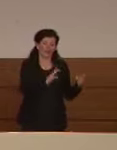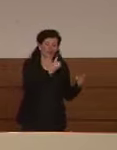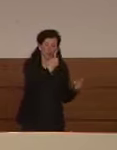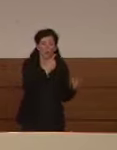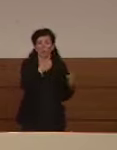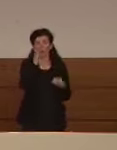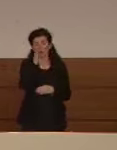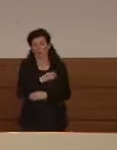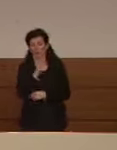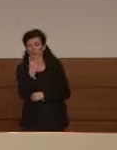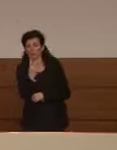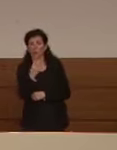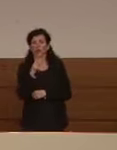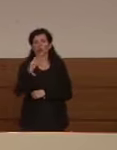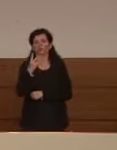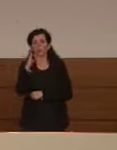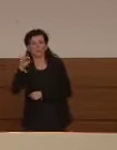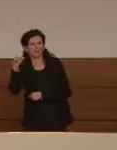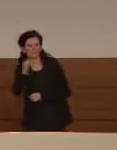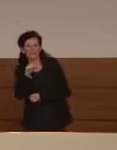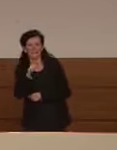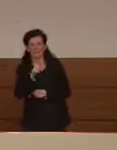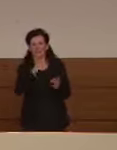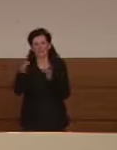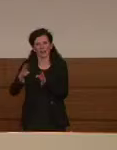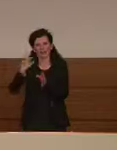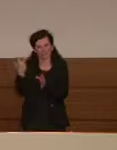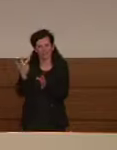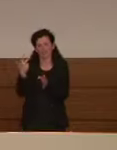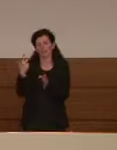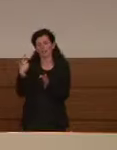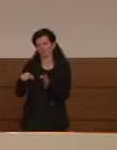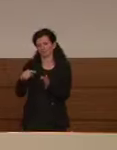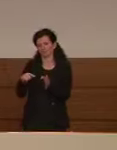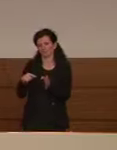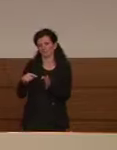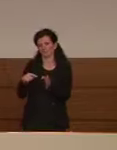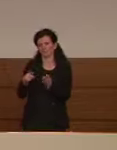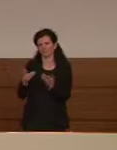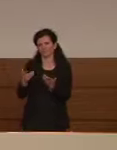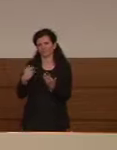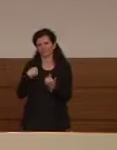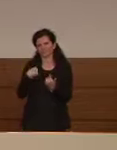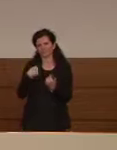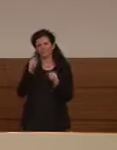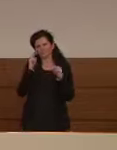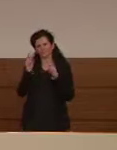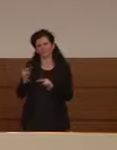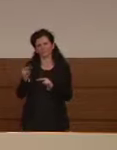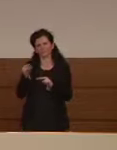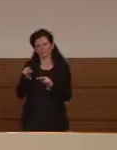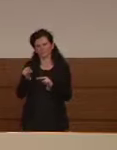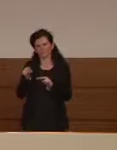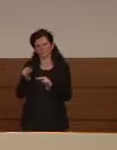due bis ho visto diciamo che le prospettive sono